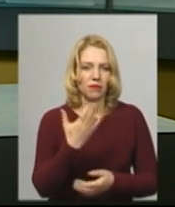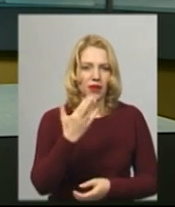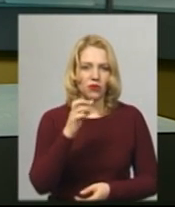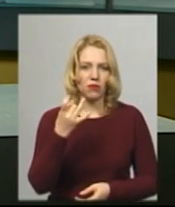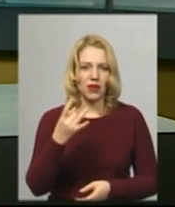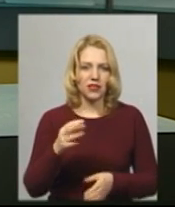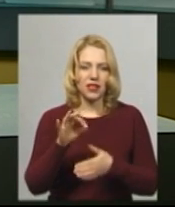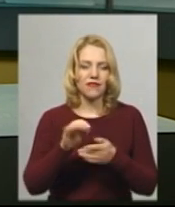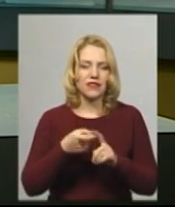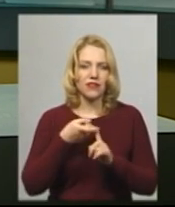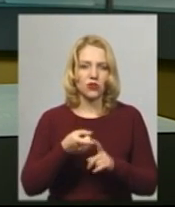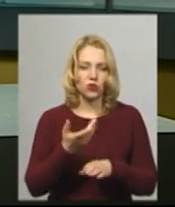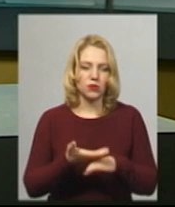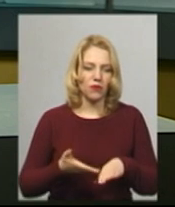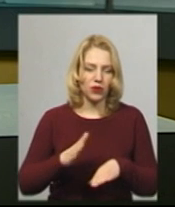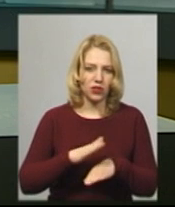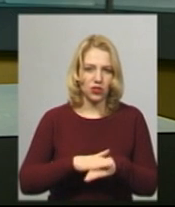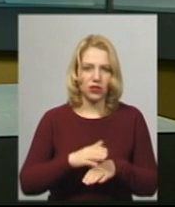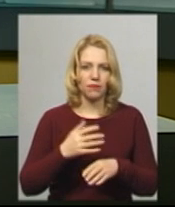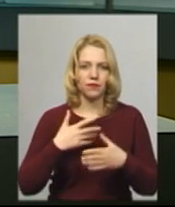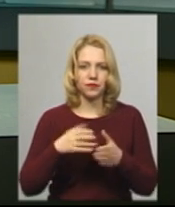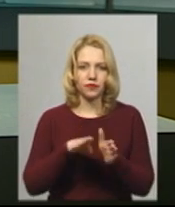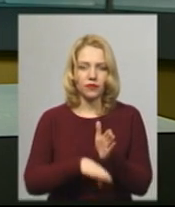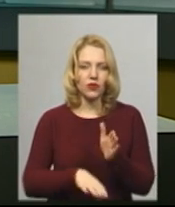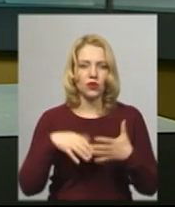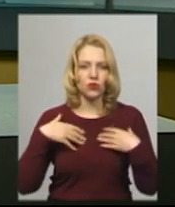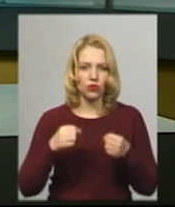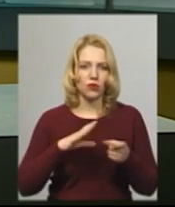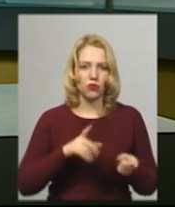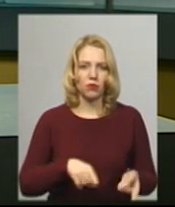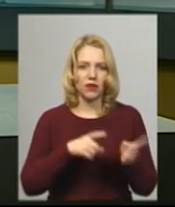погіршенням здоров'я, він був переведений до реанімаційного відділення лікарні.